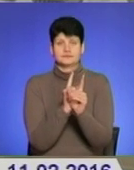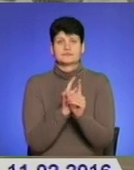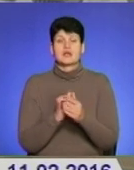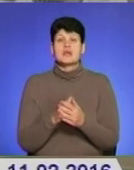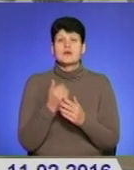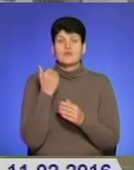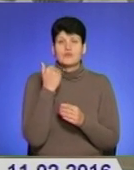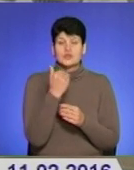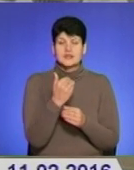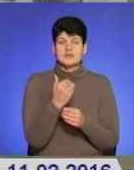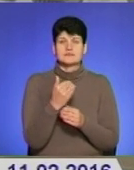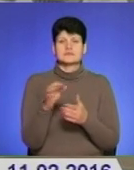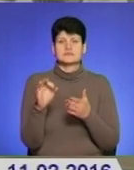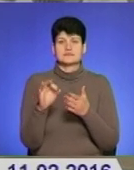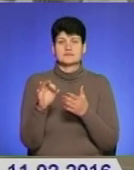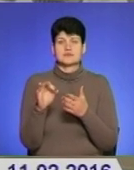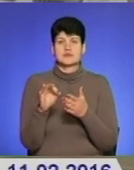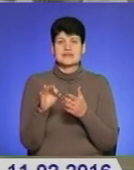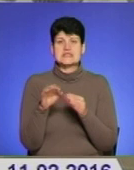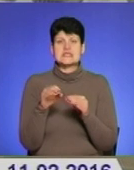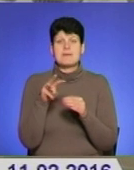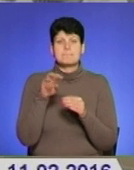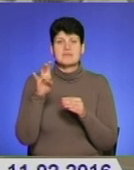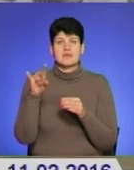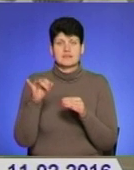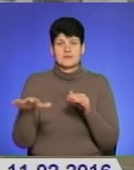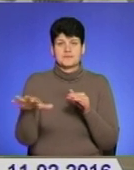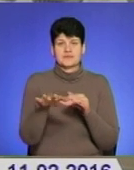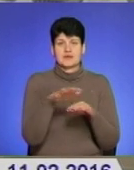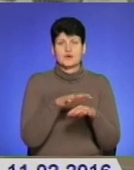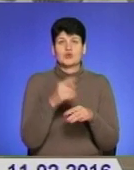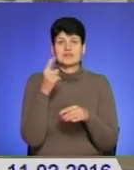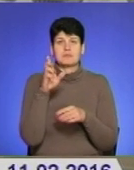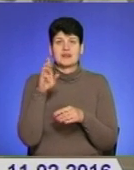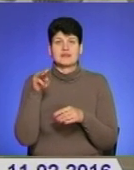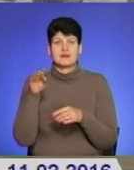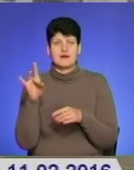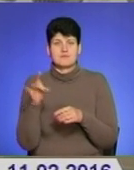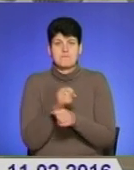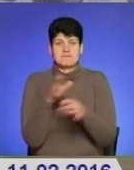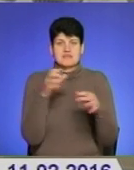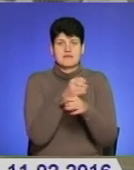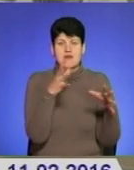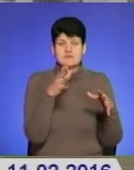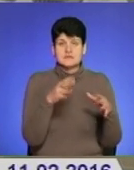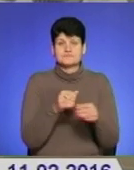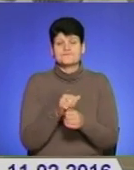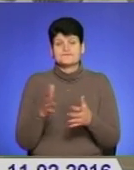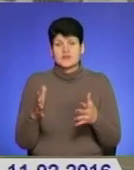Вони завідомо замінували територію, на жаль, один БТР підірвався. В результаті